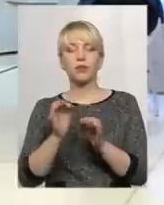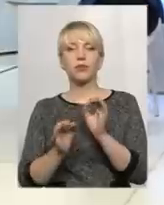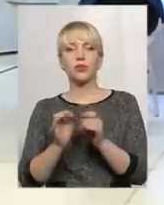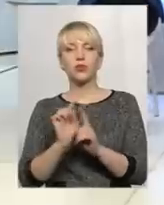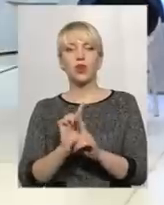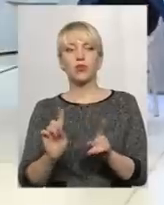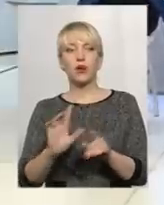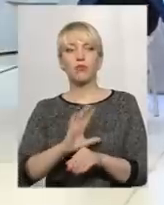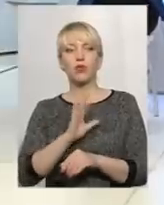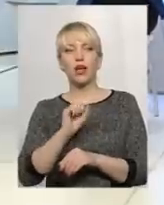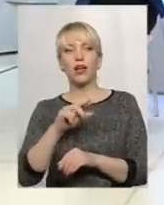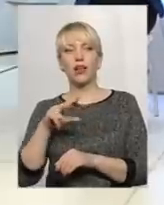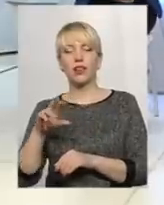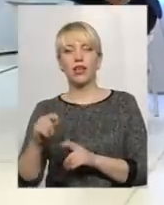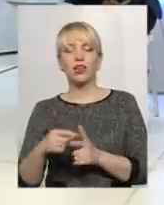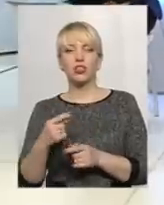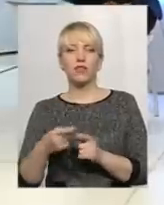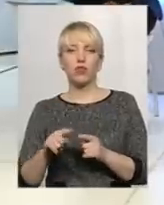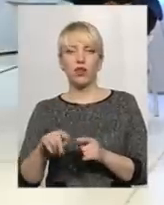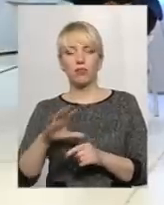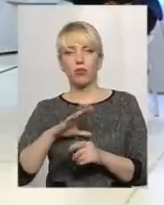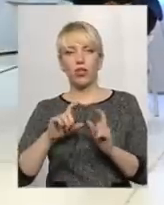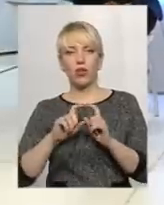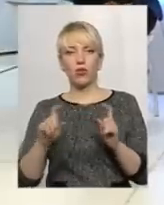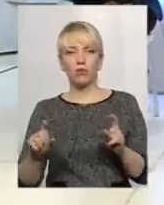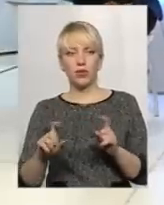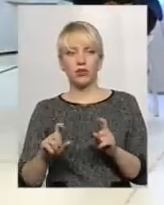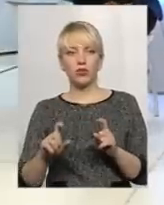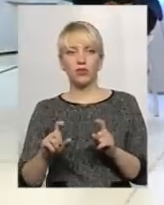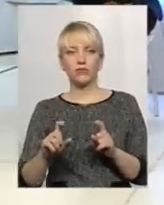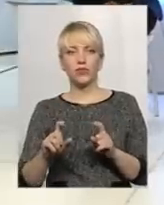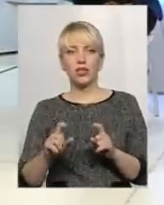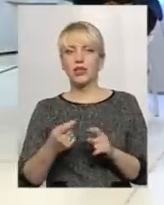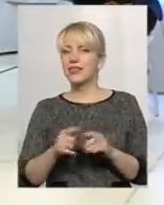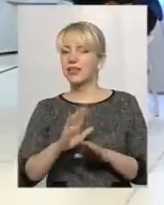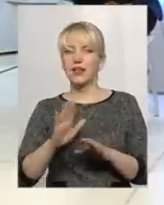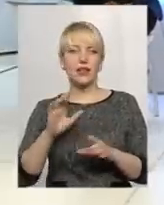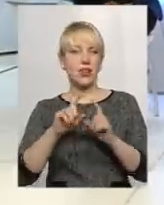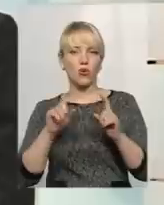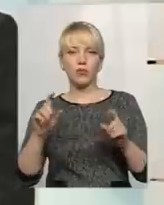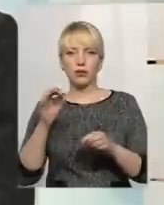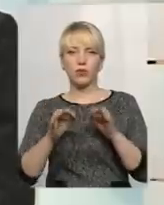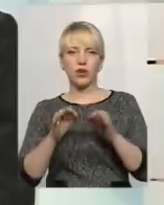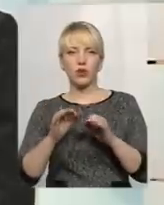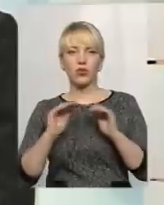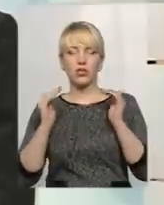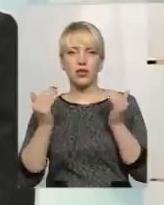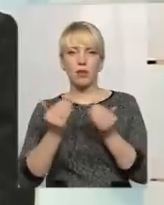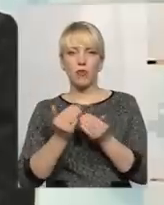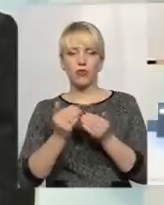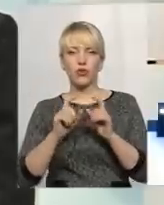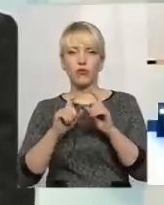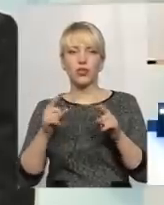унікальна була, але чи вона була об'єктом заповідного фонду? Це не є об'єктом природи заповідного фонду, ця територія лише була